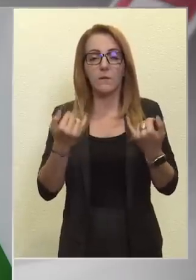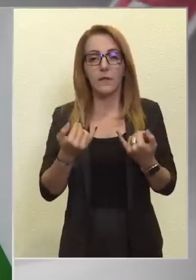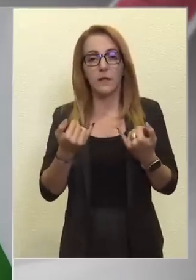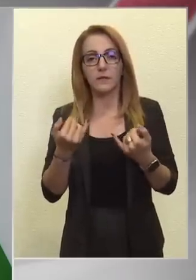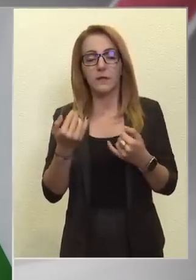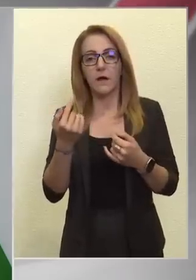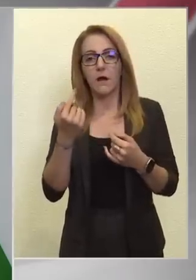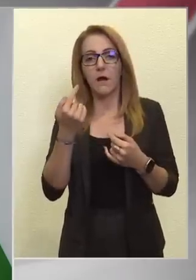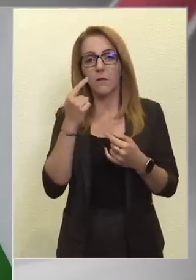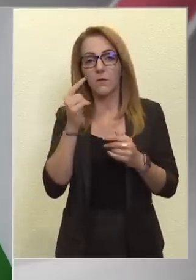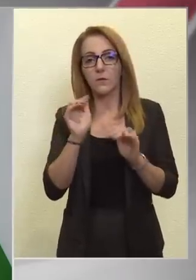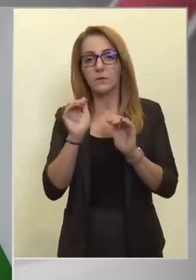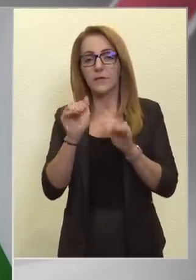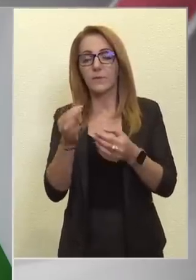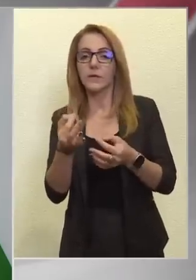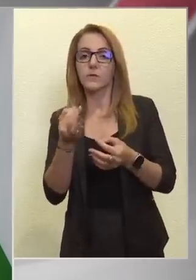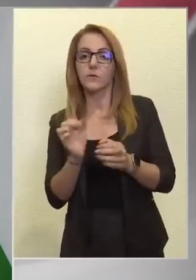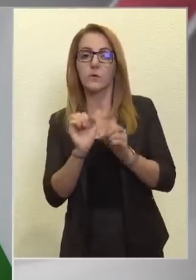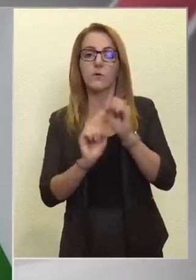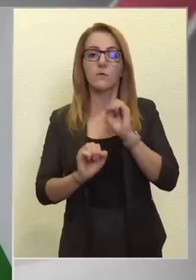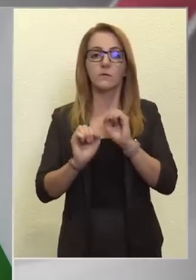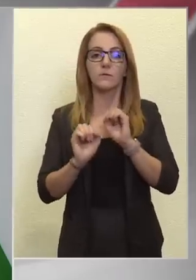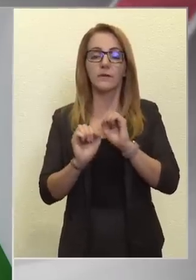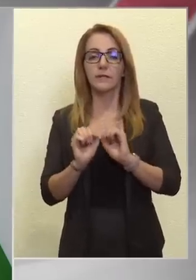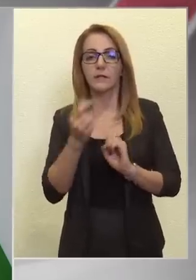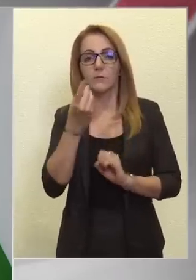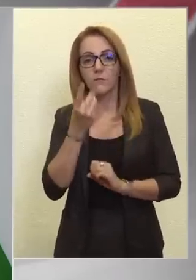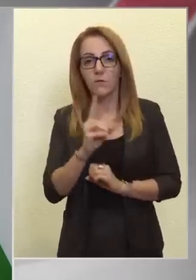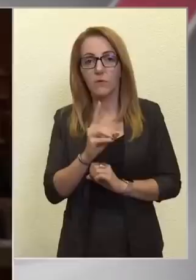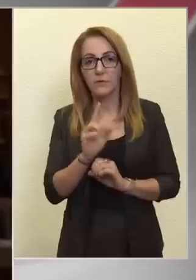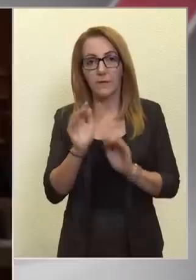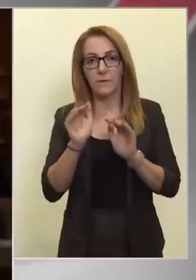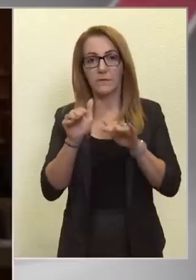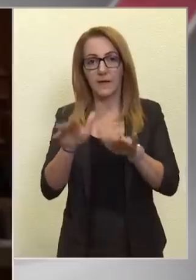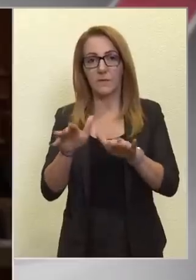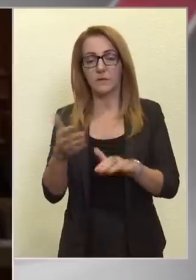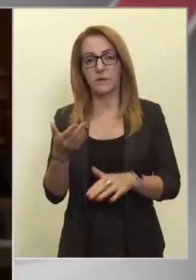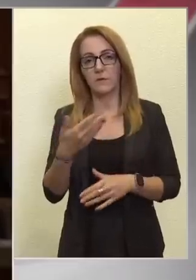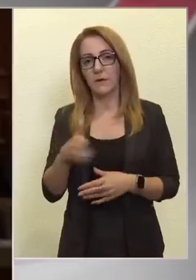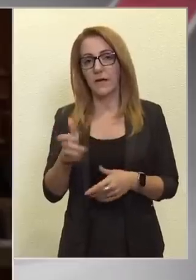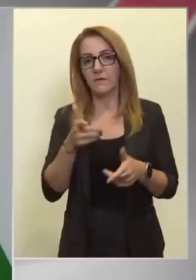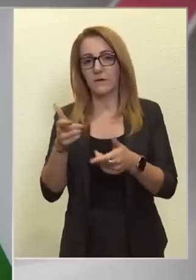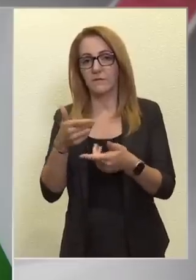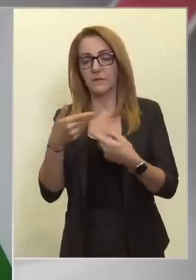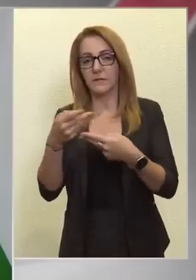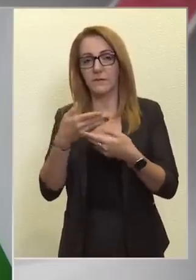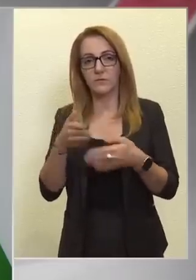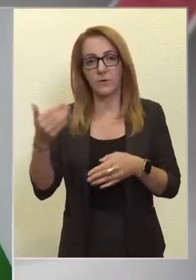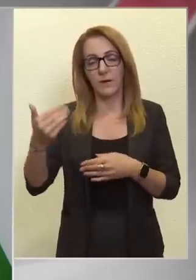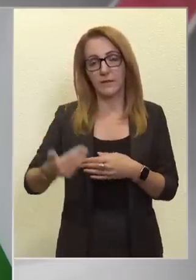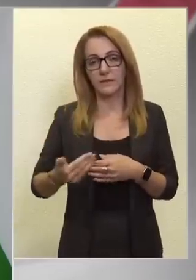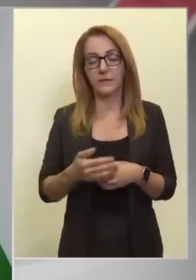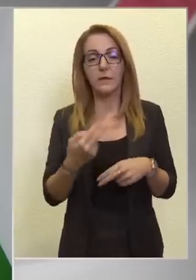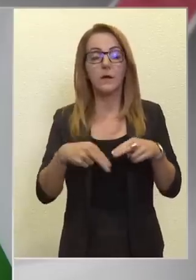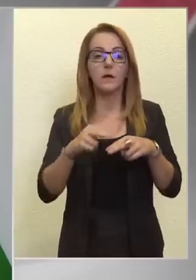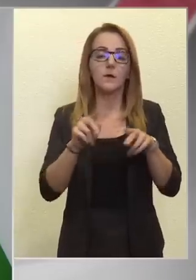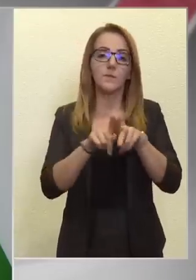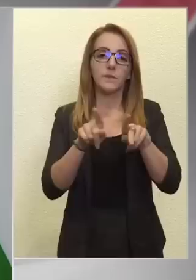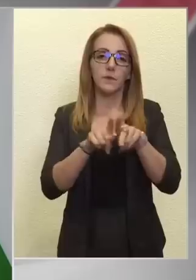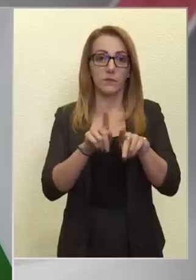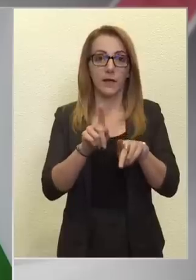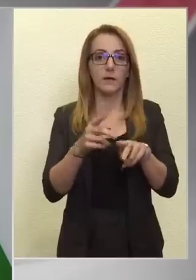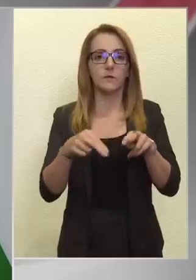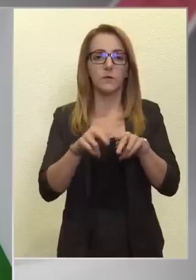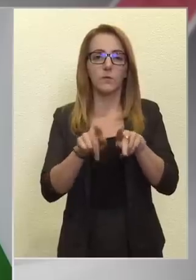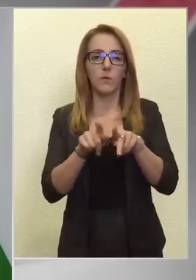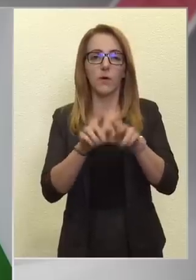támogatásoktól mindez ideig védett volt, célpontát tennénk. De nem támadtak meg egy fegyverszállítmányt sem eddig? Hát több olyan, de nem